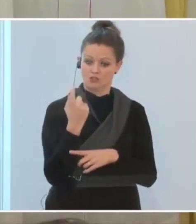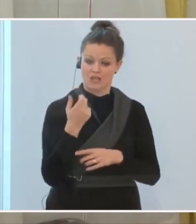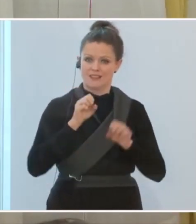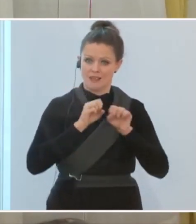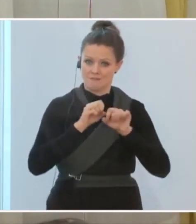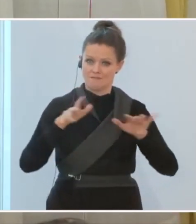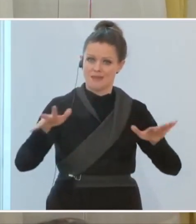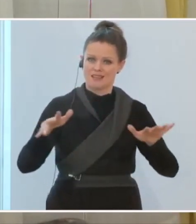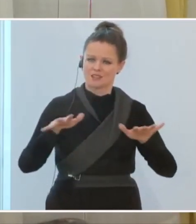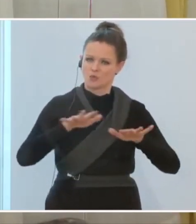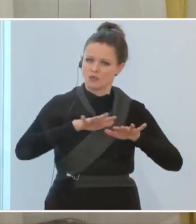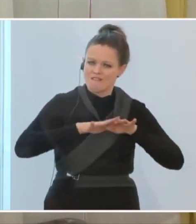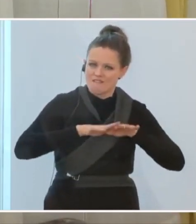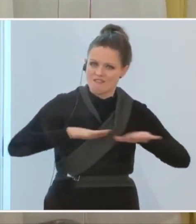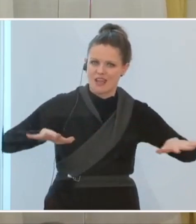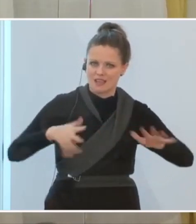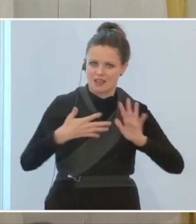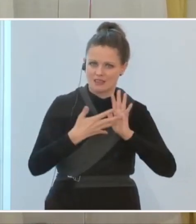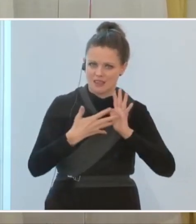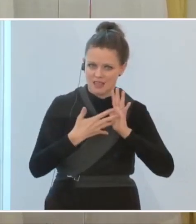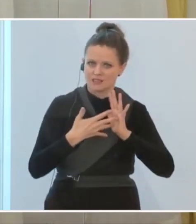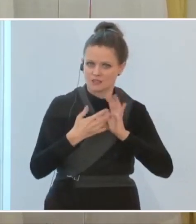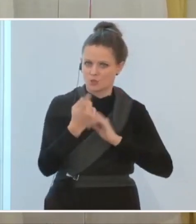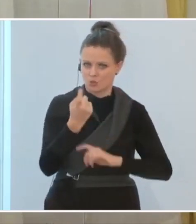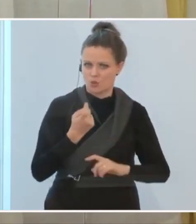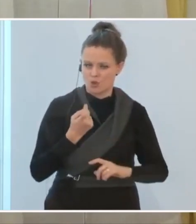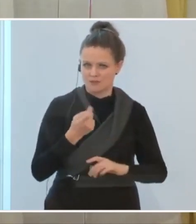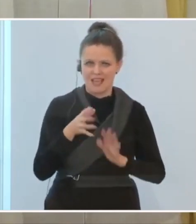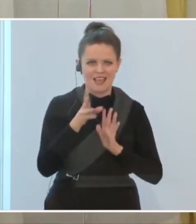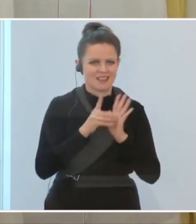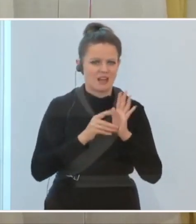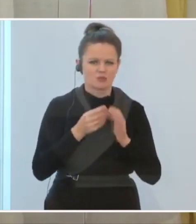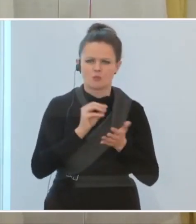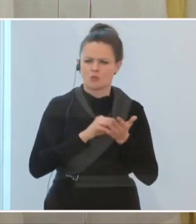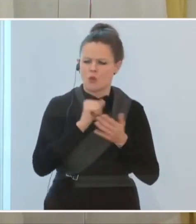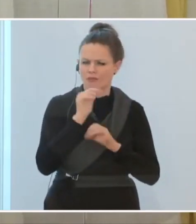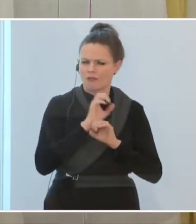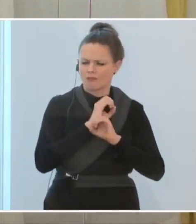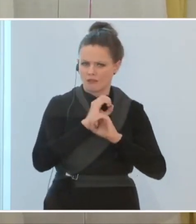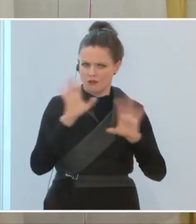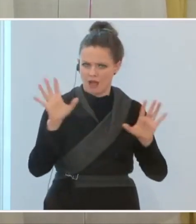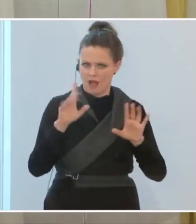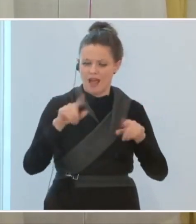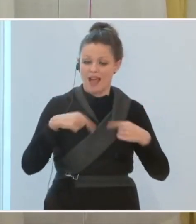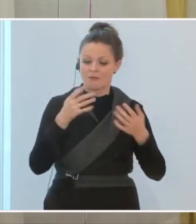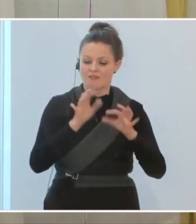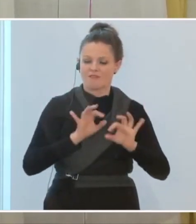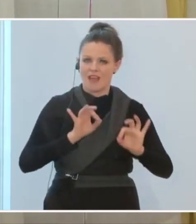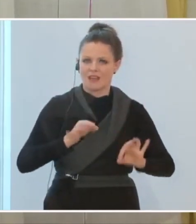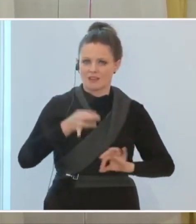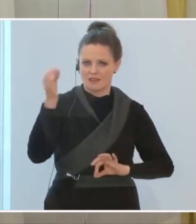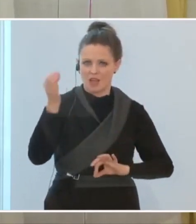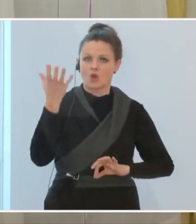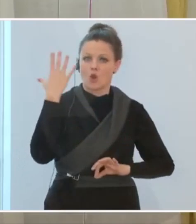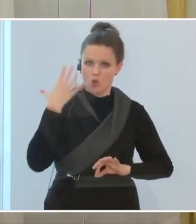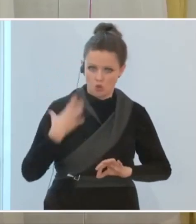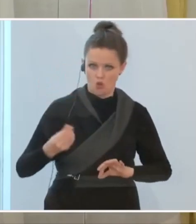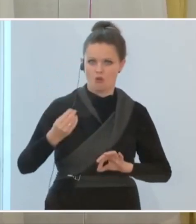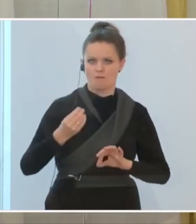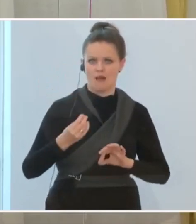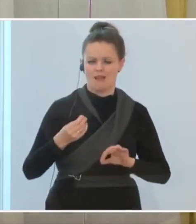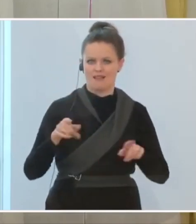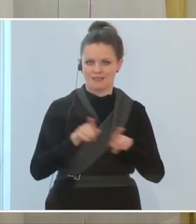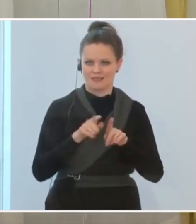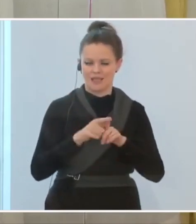oder Flächentestungen und unser Ziel ist, wir haben noch kein Datum festgelegt, dass wir nach den Feiertagen eine zweite Runde realisieren,